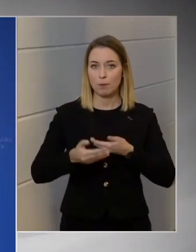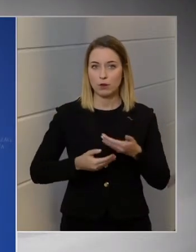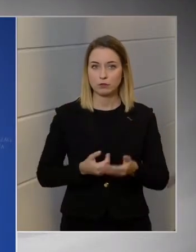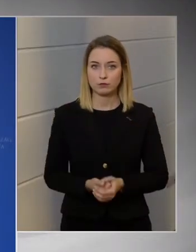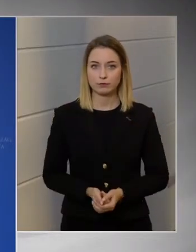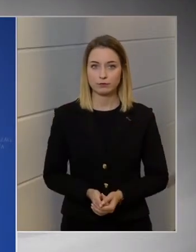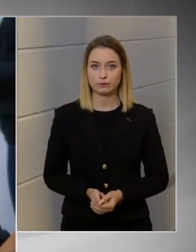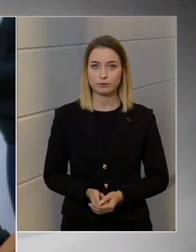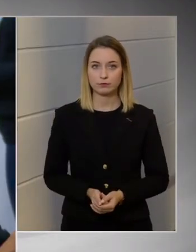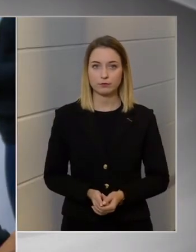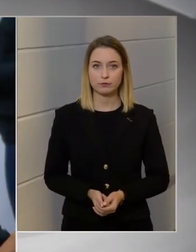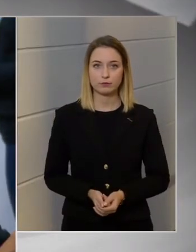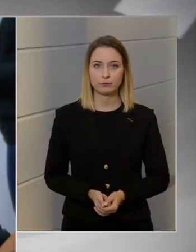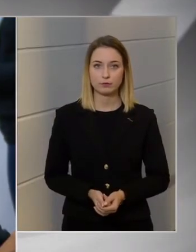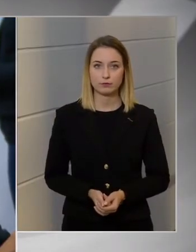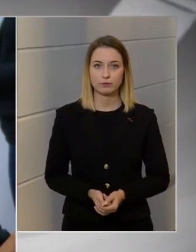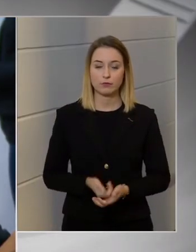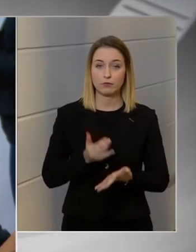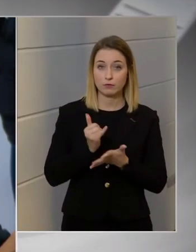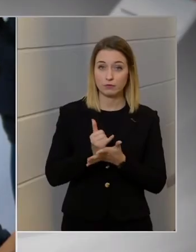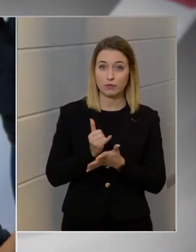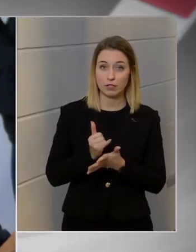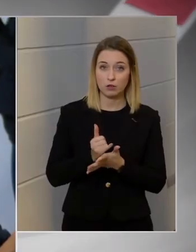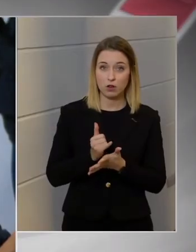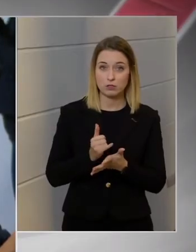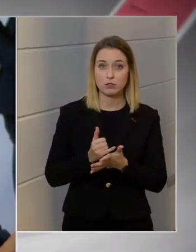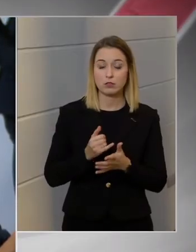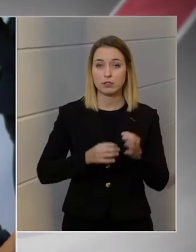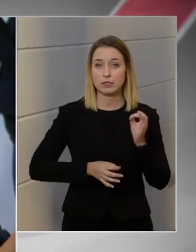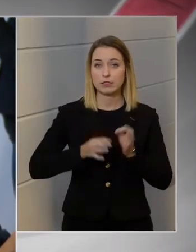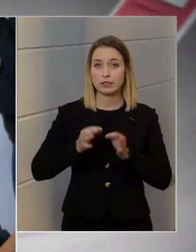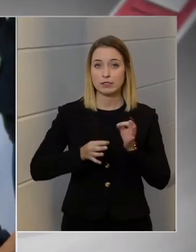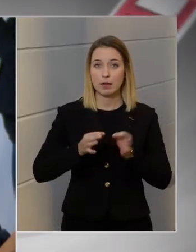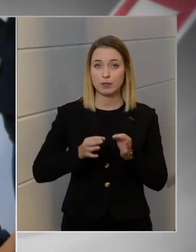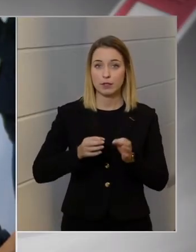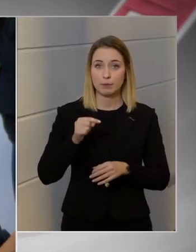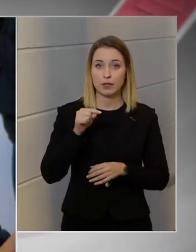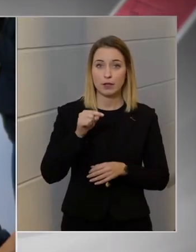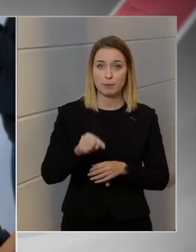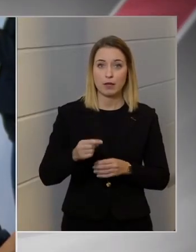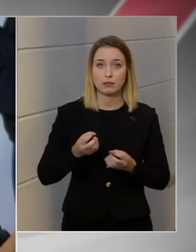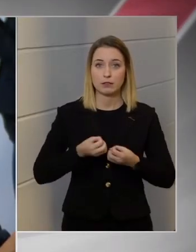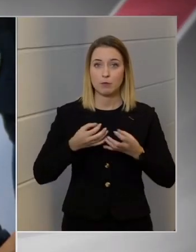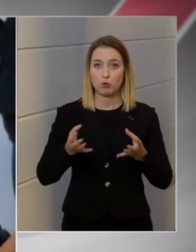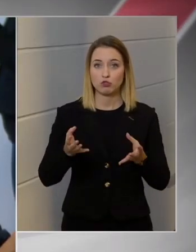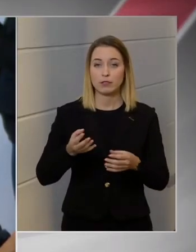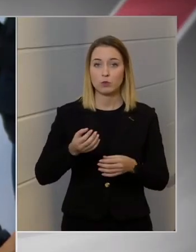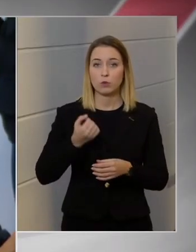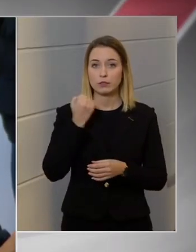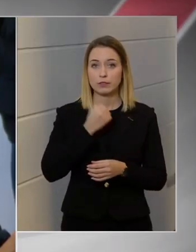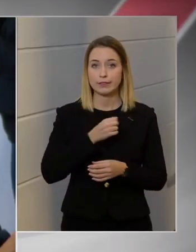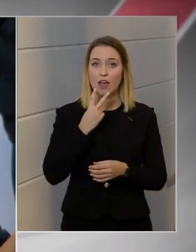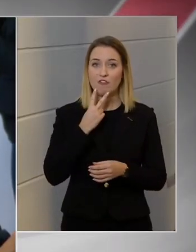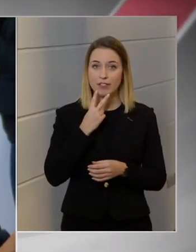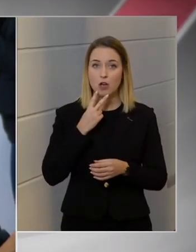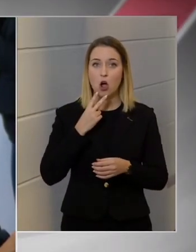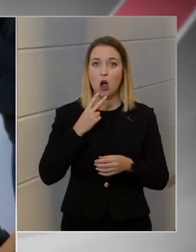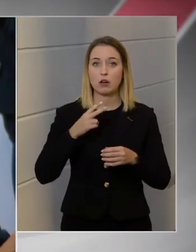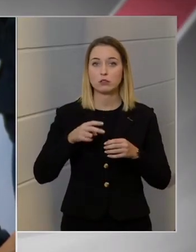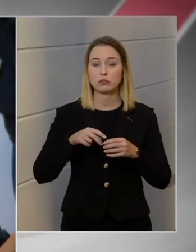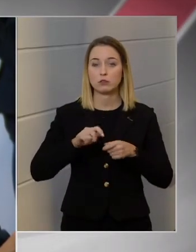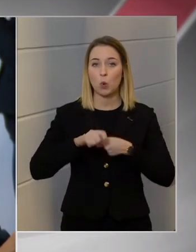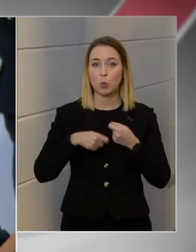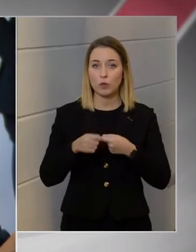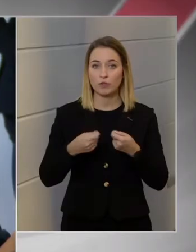hónap kérdése. Az igaz, hogy a szeptemberben kibocsájtott devizakötvény forrás